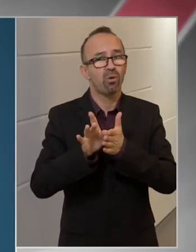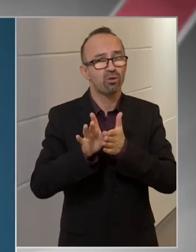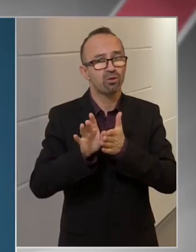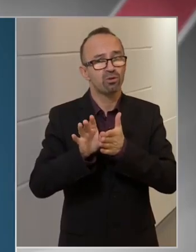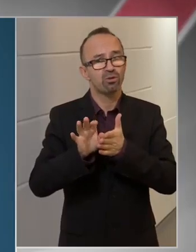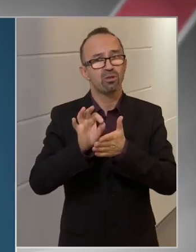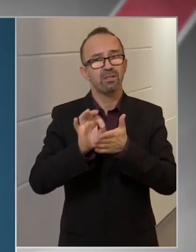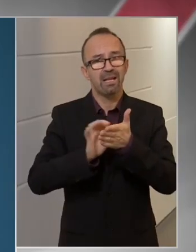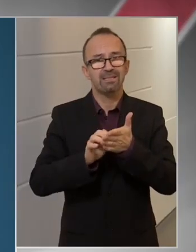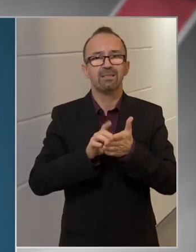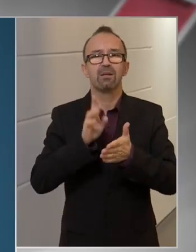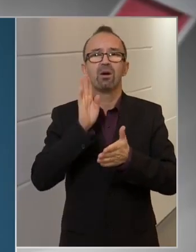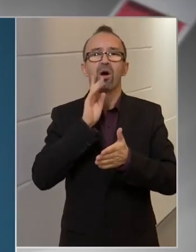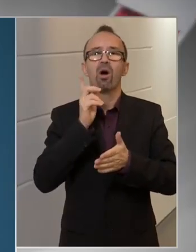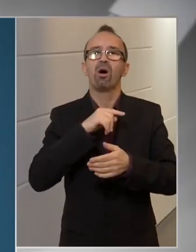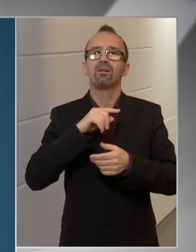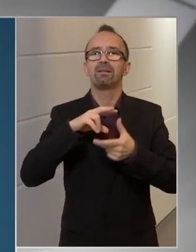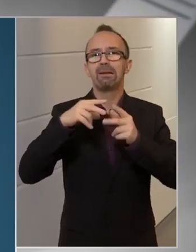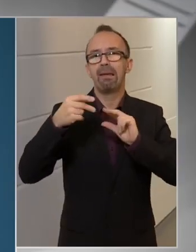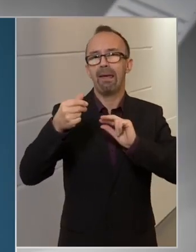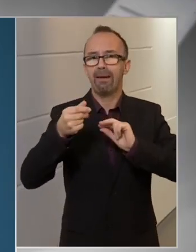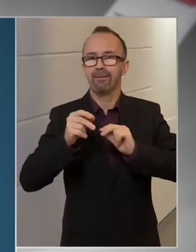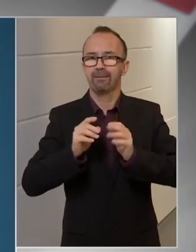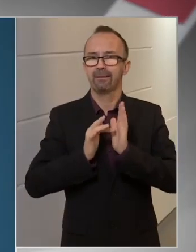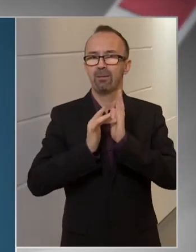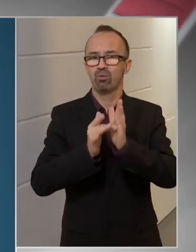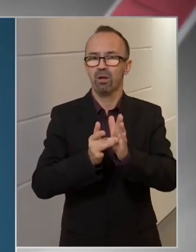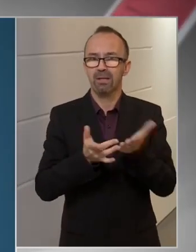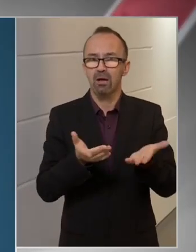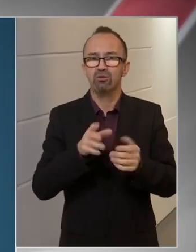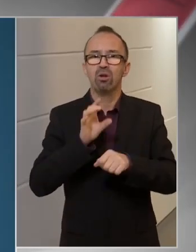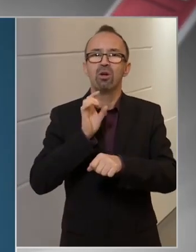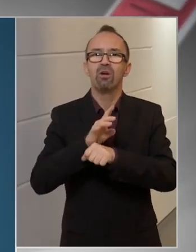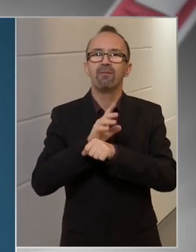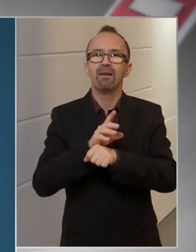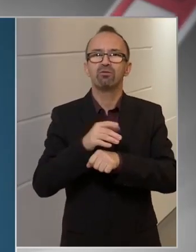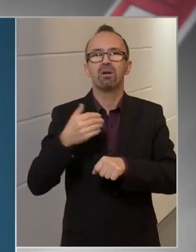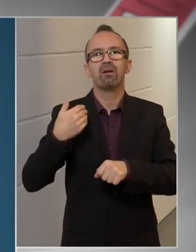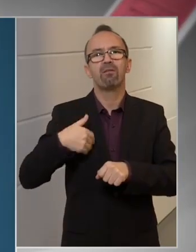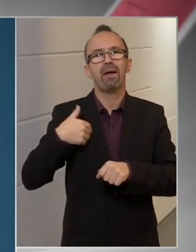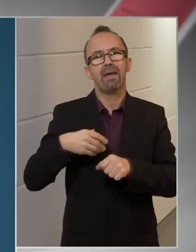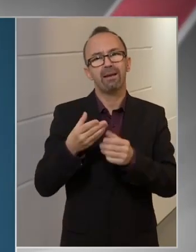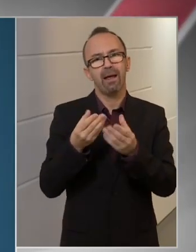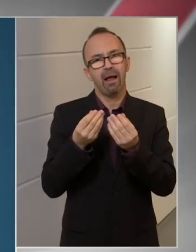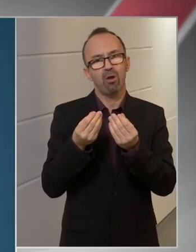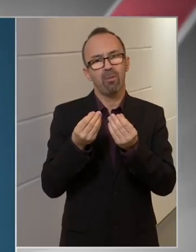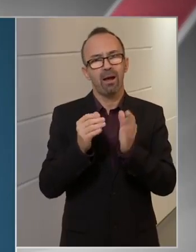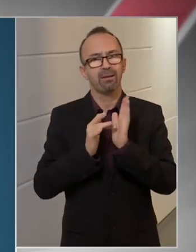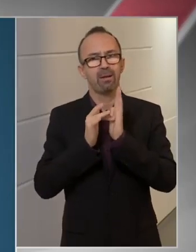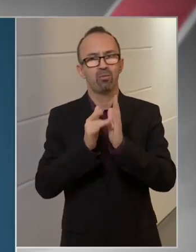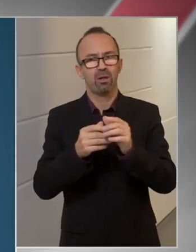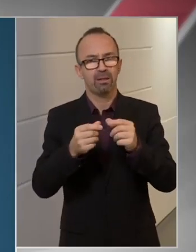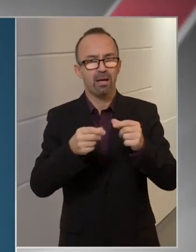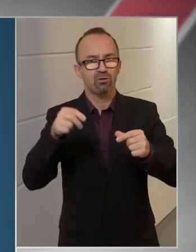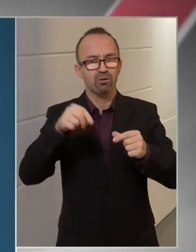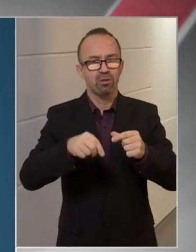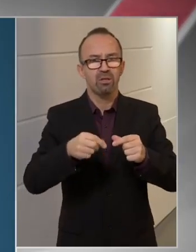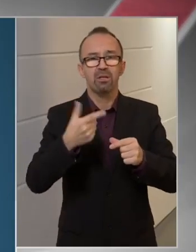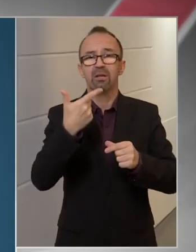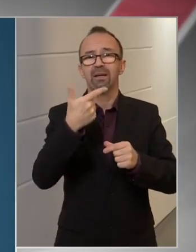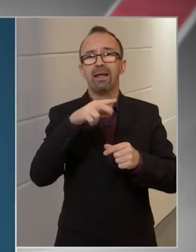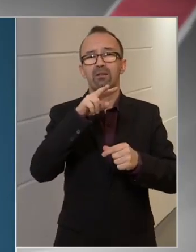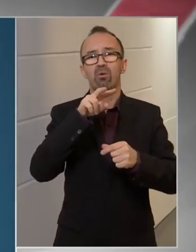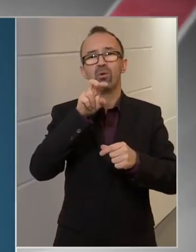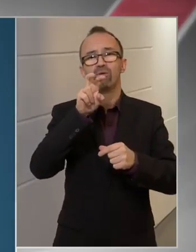antigén kimutatáson alapulnak, tehát jellemzően a vírusnak egy fehérjéjét mutatjuk ki, két csík